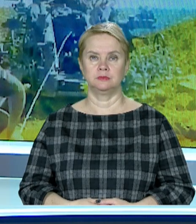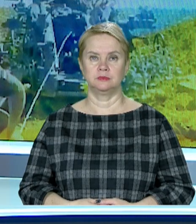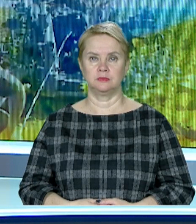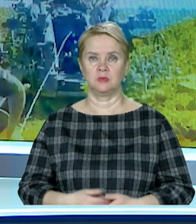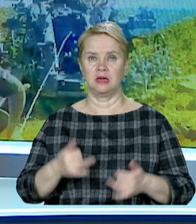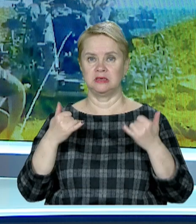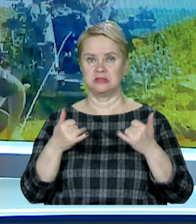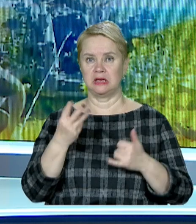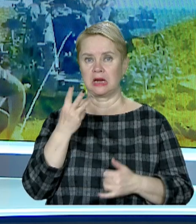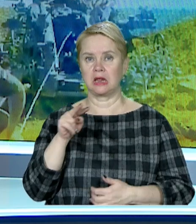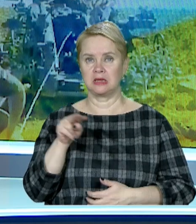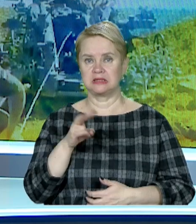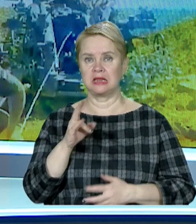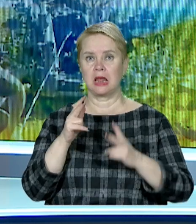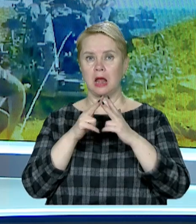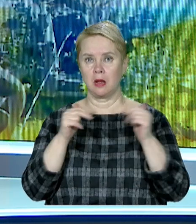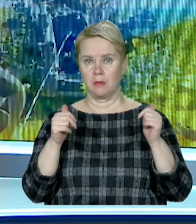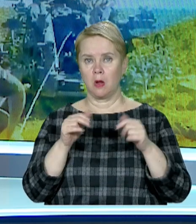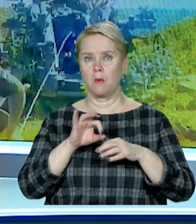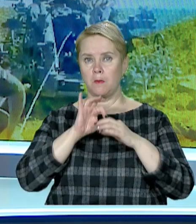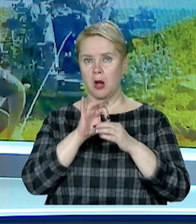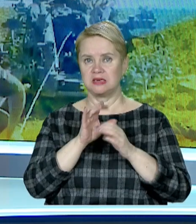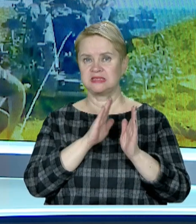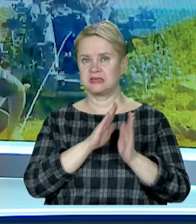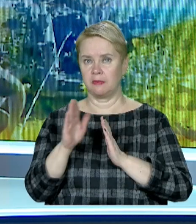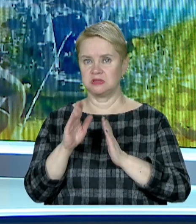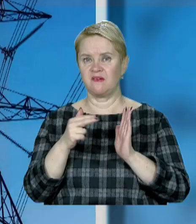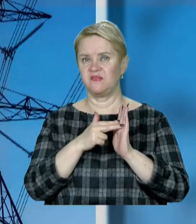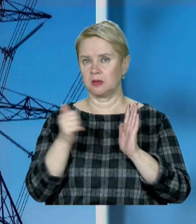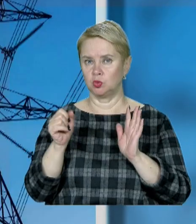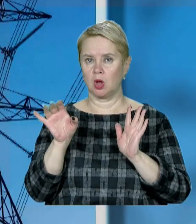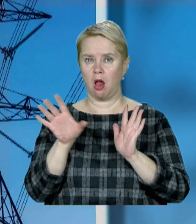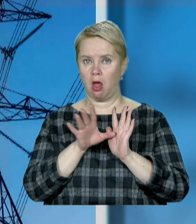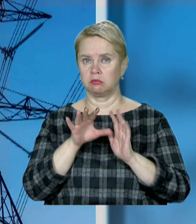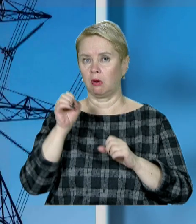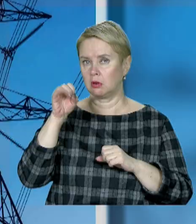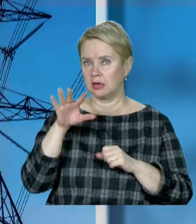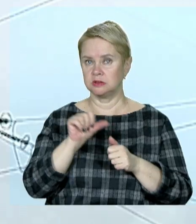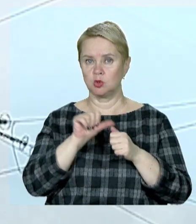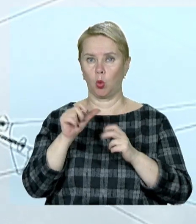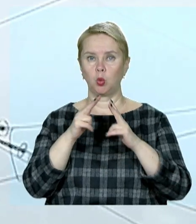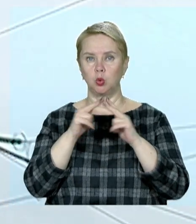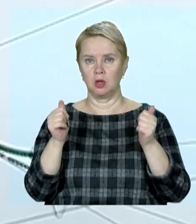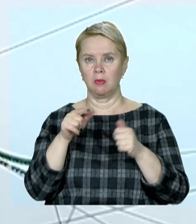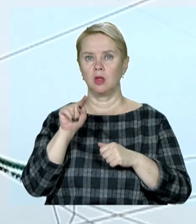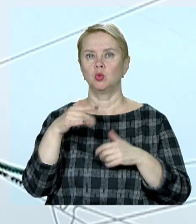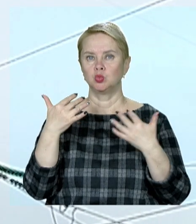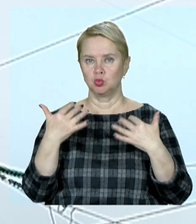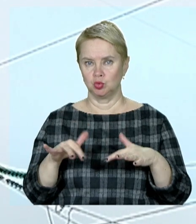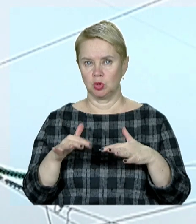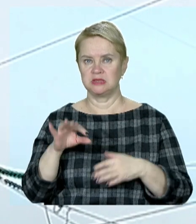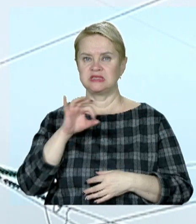Сьогодні, 3 листопада, на Дніпропетровщині впроваджено стабілізаційні відключення електроенергії. Зокрема, у Дніпрі їх вже